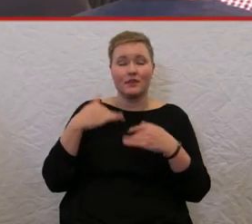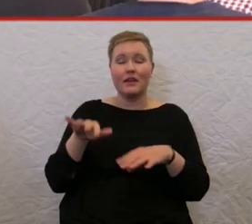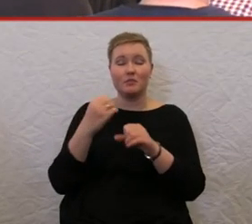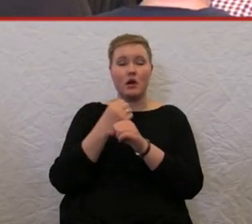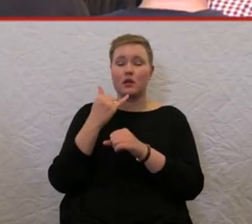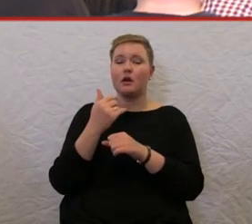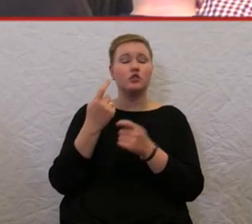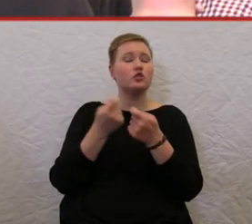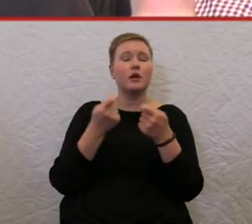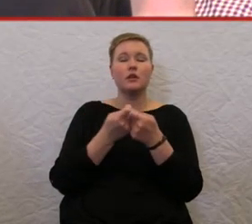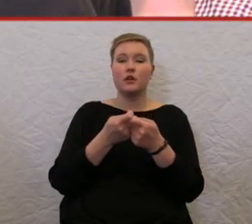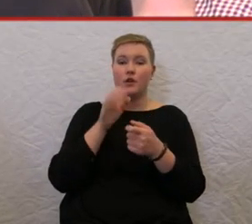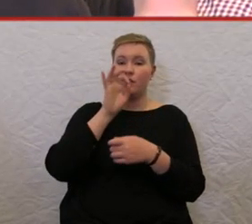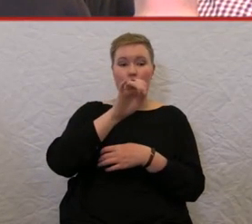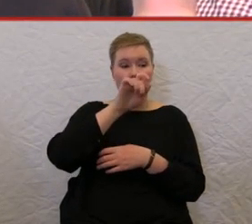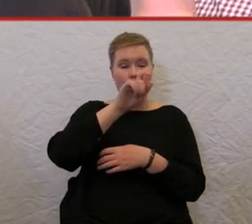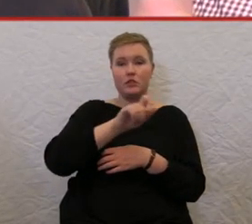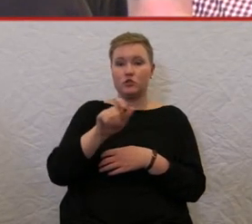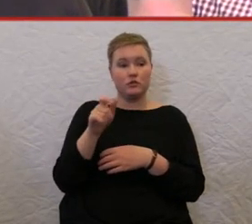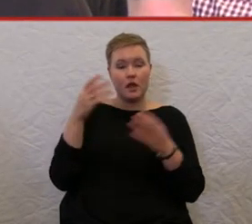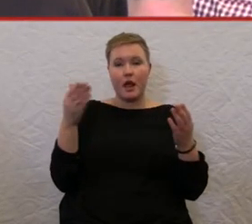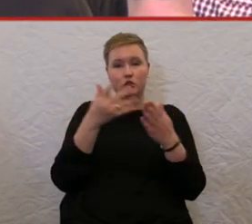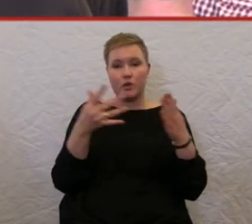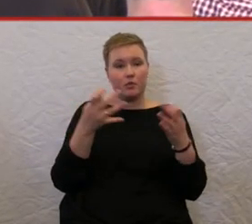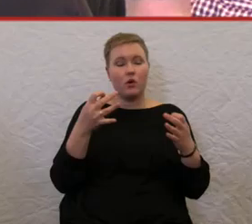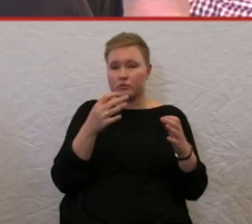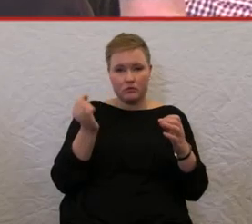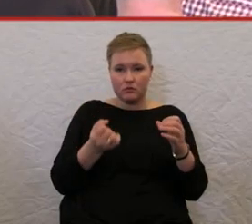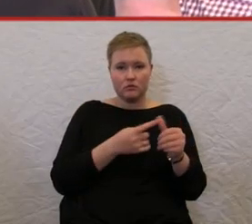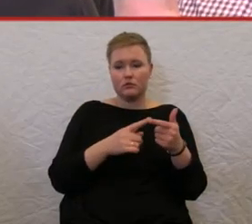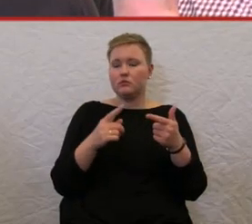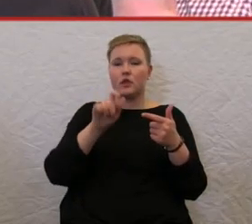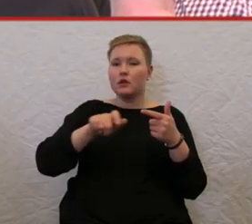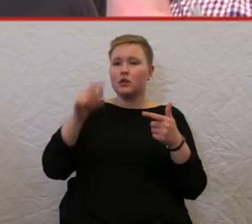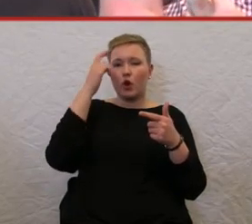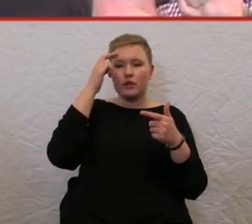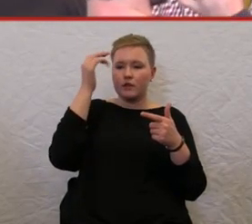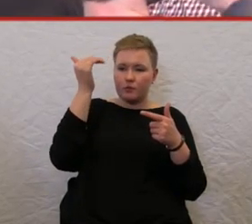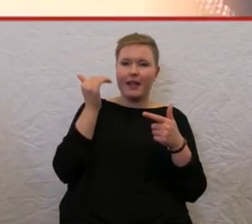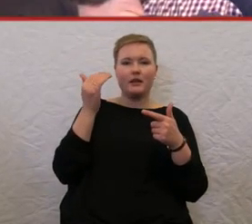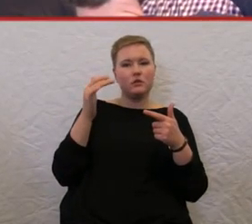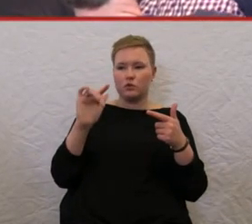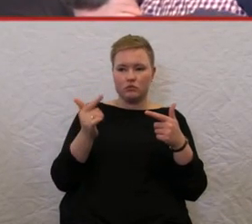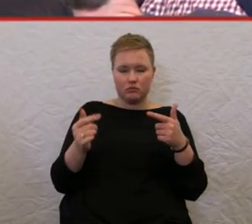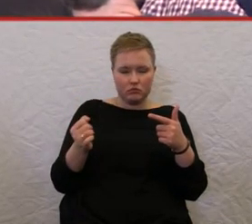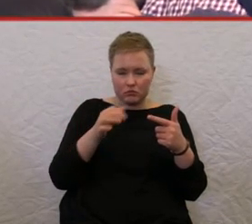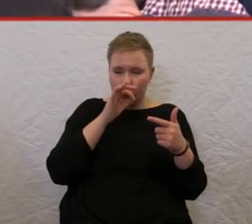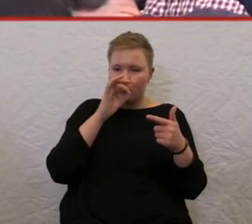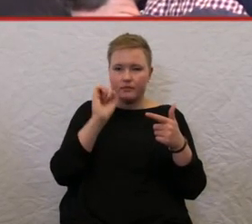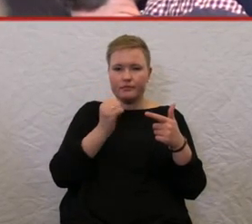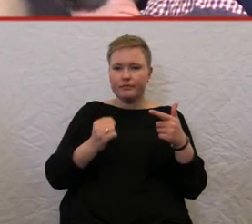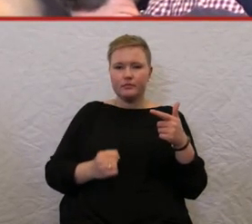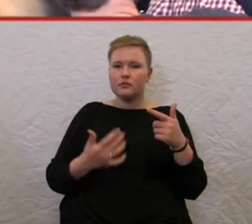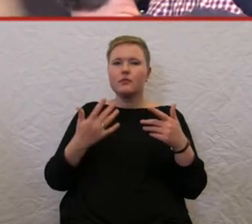weder für Menschen, weder in leichter Sprache, noch für Menschen mit irgendwelchen kognitiven Beeinträchtigungen, denke ich, ganz leicht